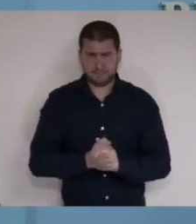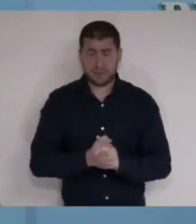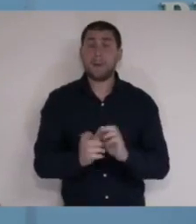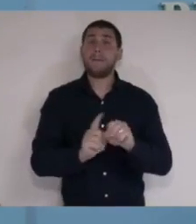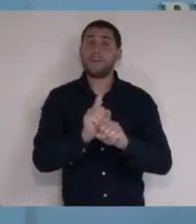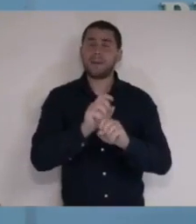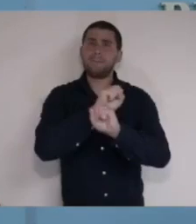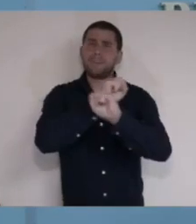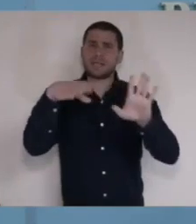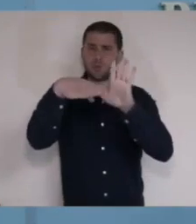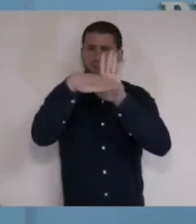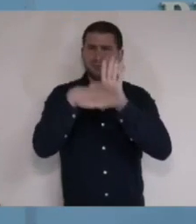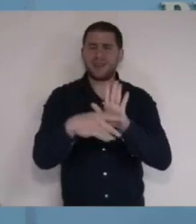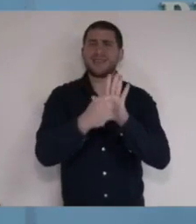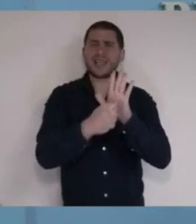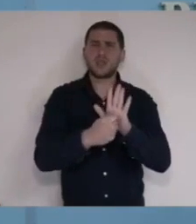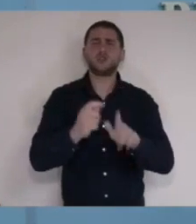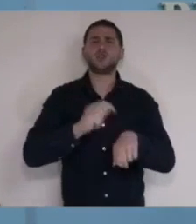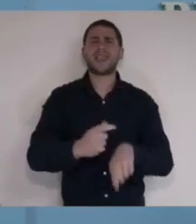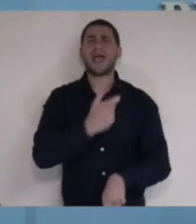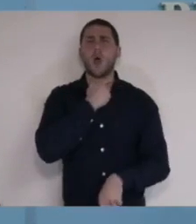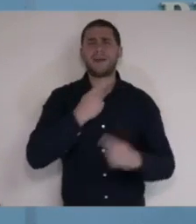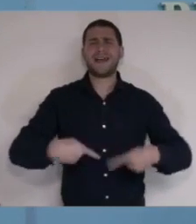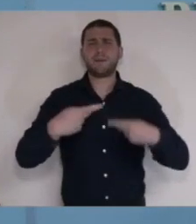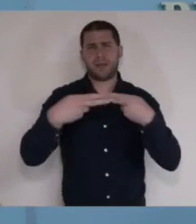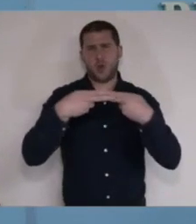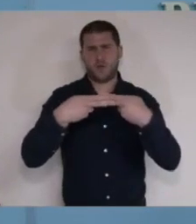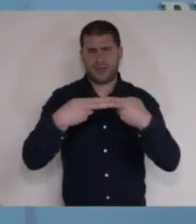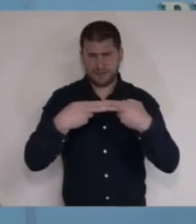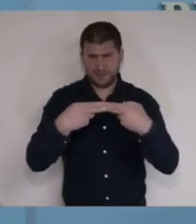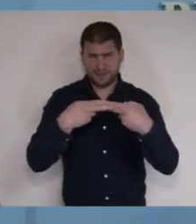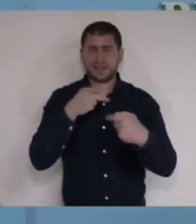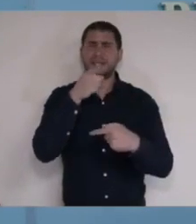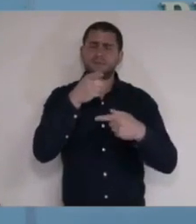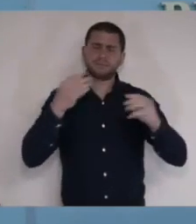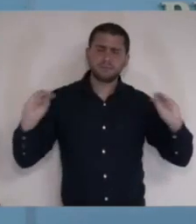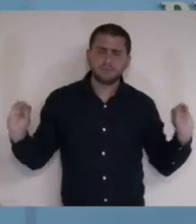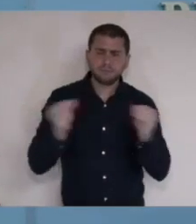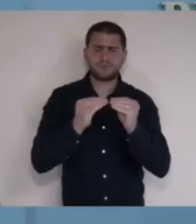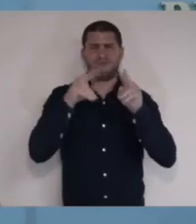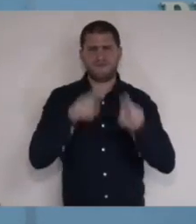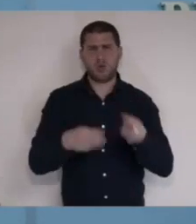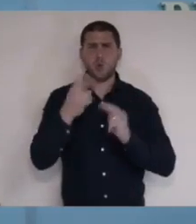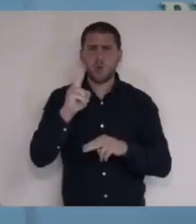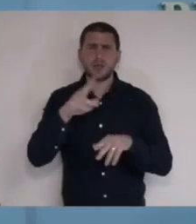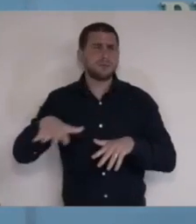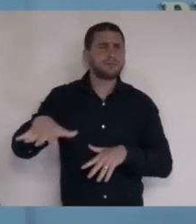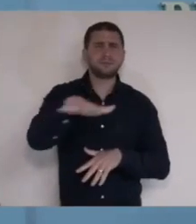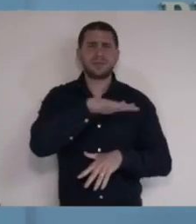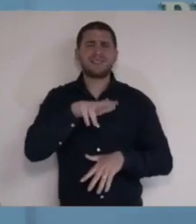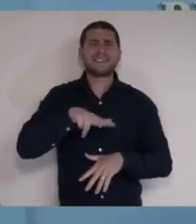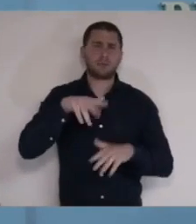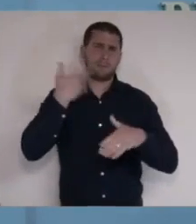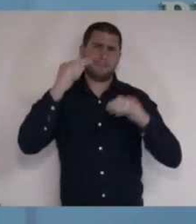בינתיים פרסמנו תקנות לשעת חירום, לימים הקרובים, הן מצמצמות עוד יותר את ההימצעות במרחב